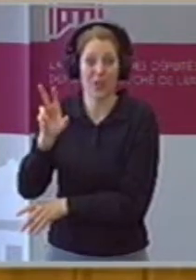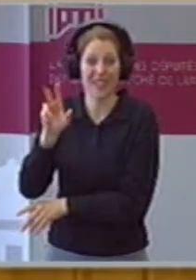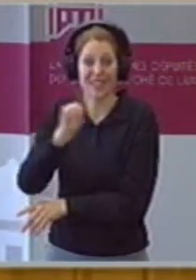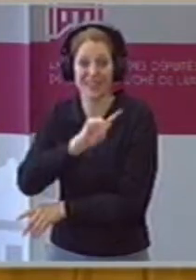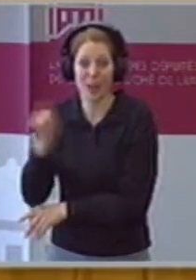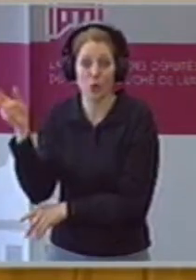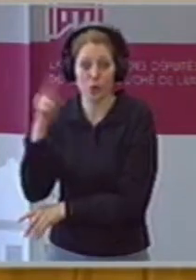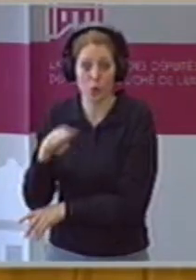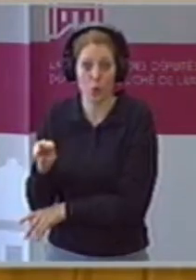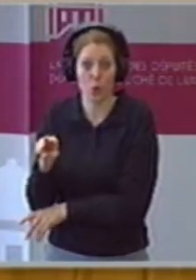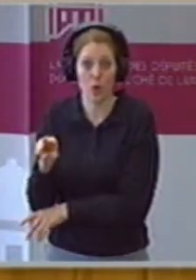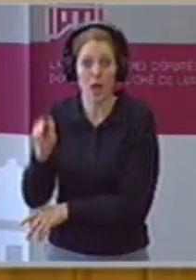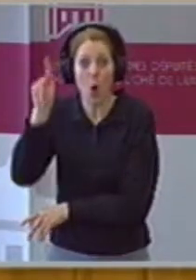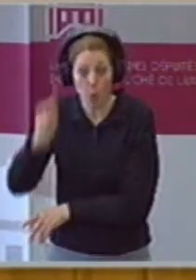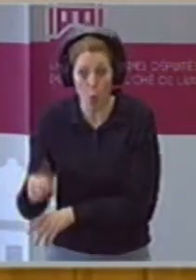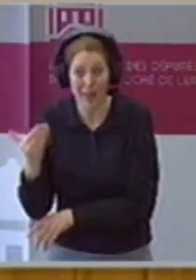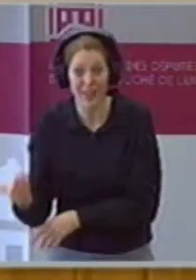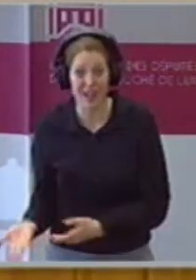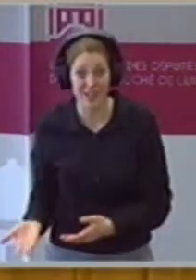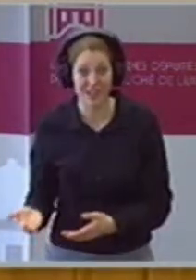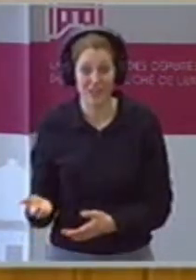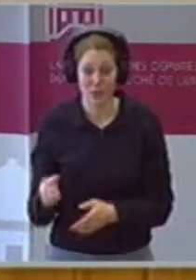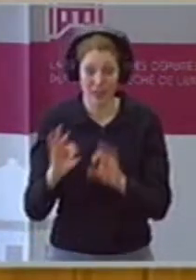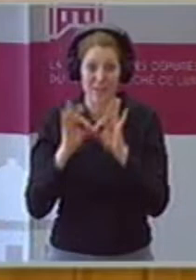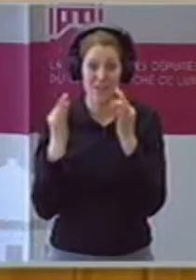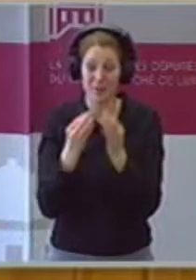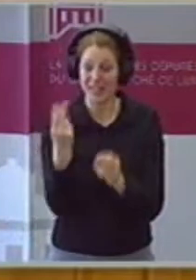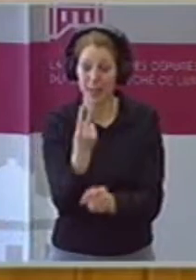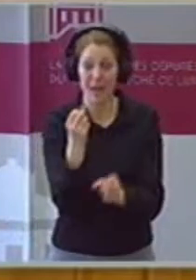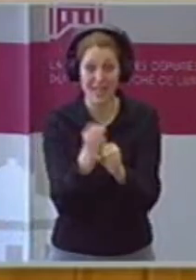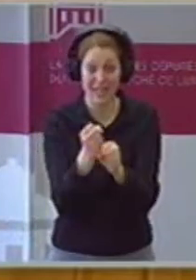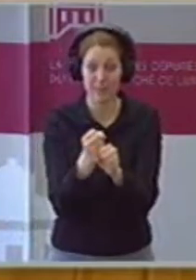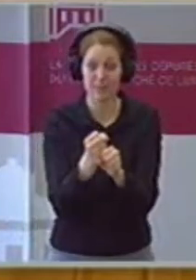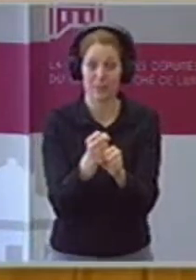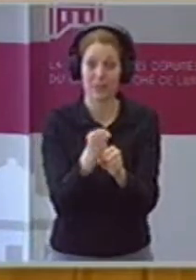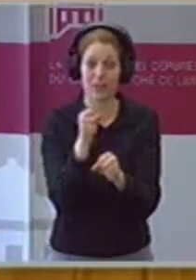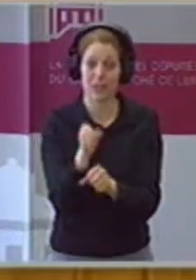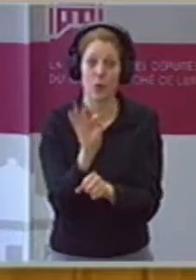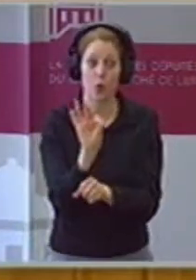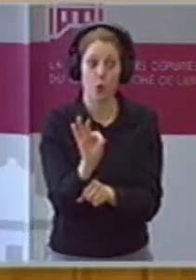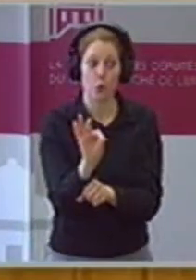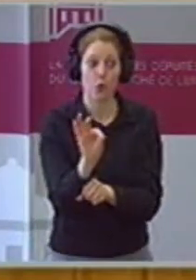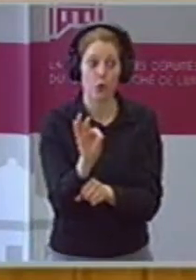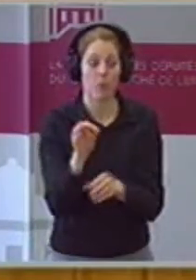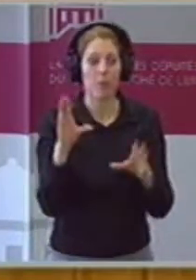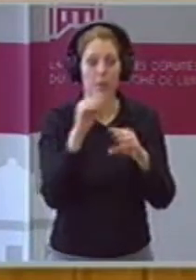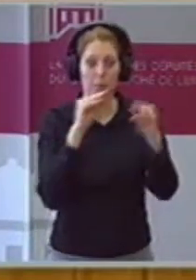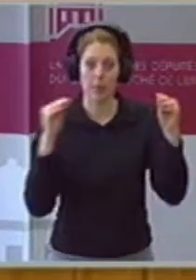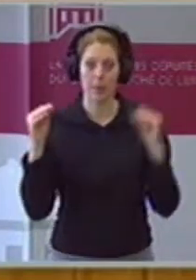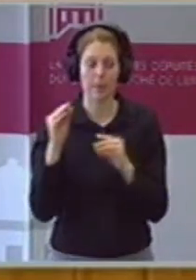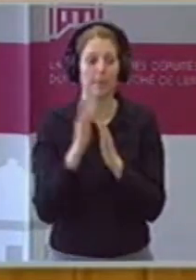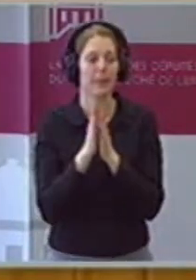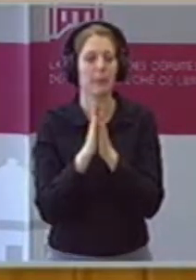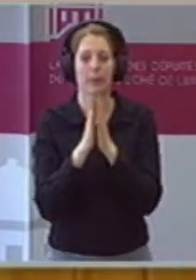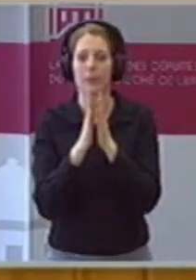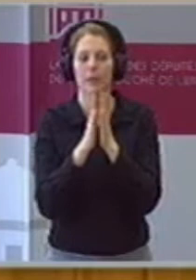kriegt Steuererleichterungen, wo in der 2 schaffen... Herr Schwerrier, von der Regierung, ich will den froh stellen, da sollen